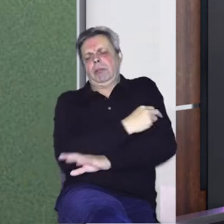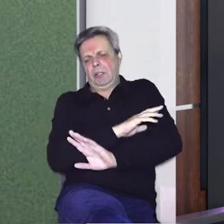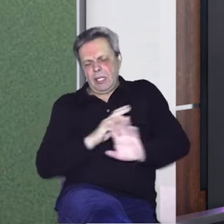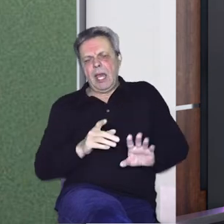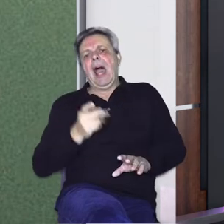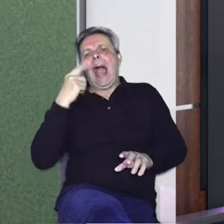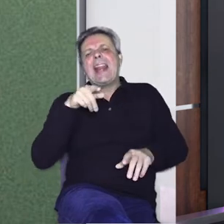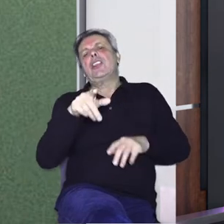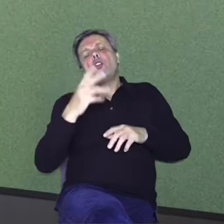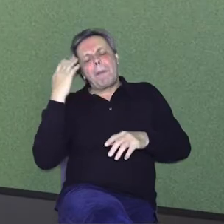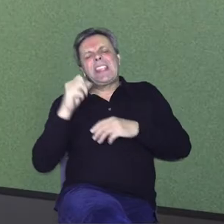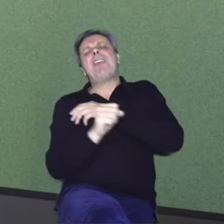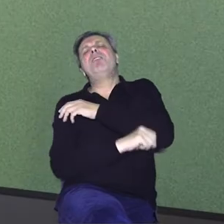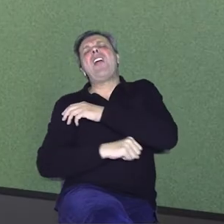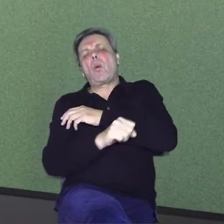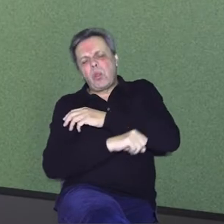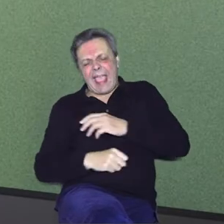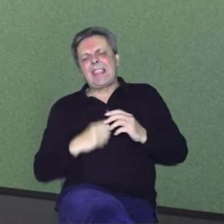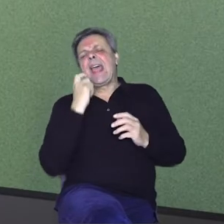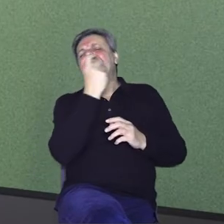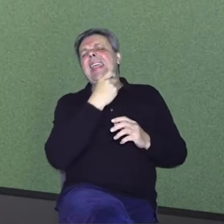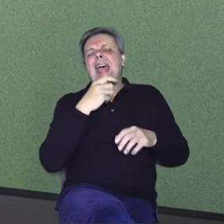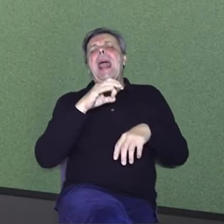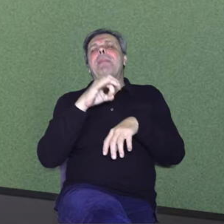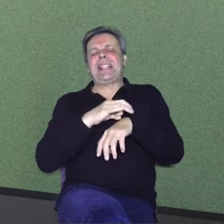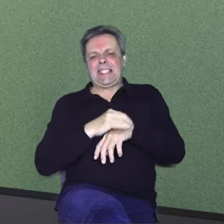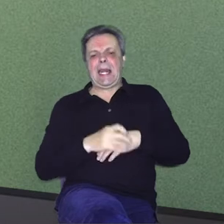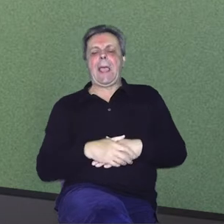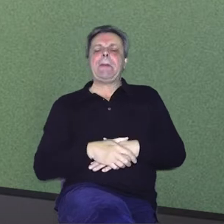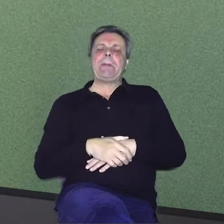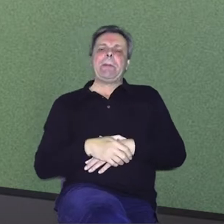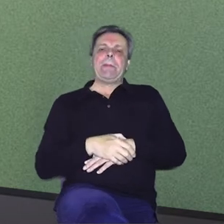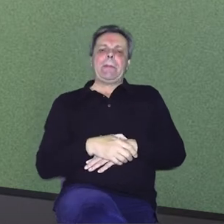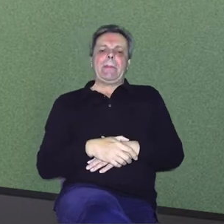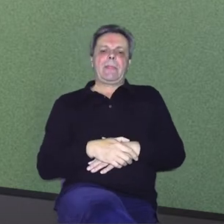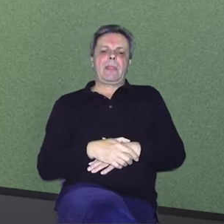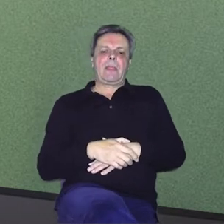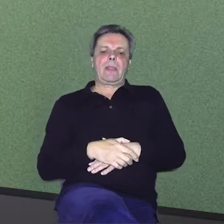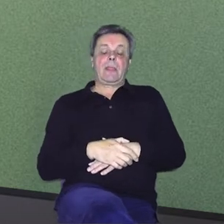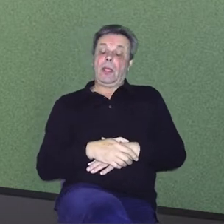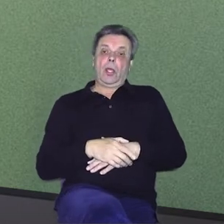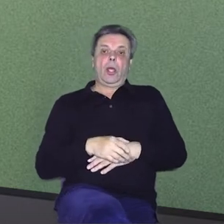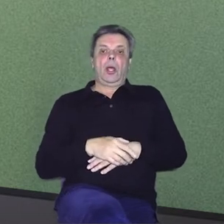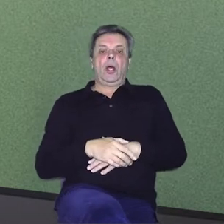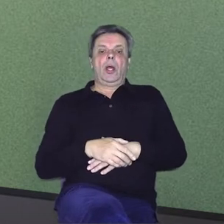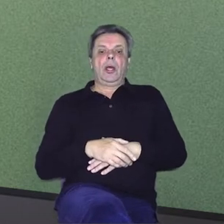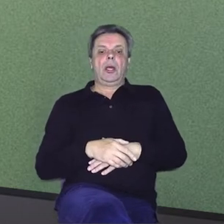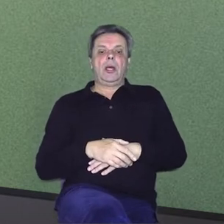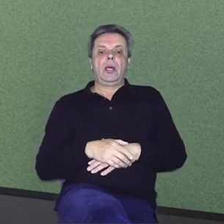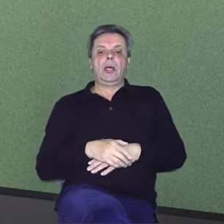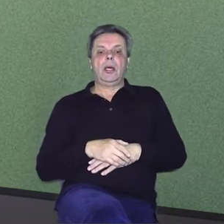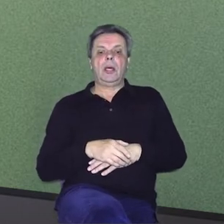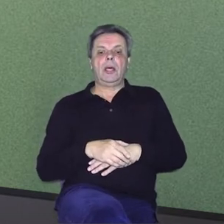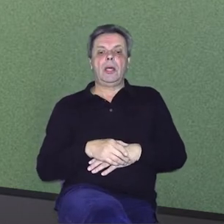se naravno zove fakultet dentalne medicine i zdravstvo jer ima više građa. Znam, znam, znam. I da pa će to sestrinjstvo sve